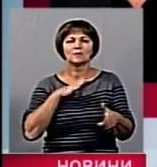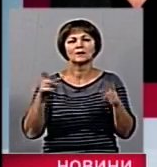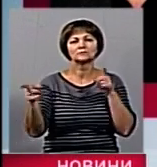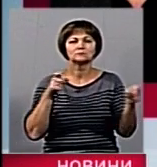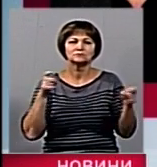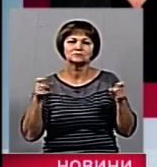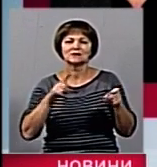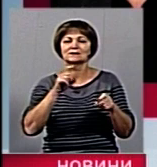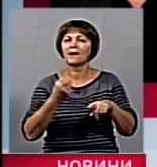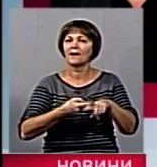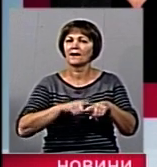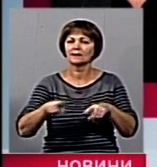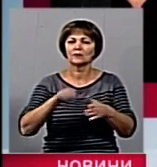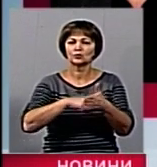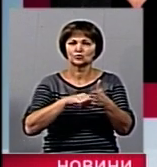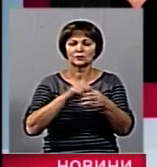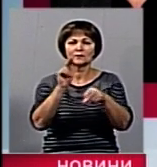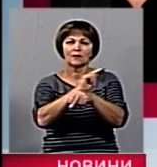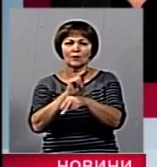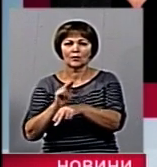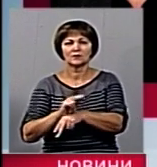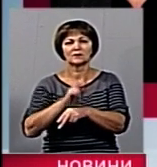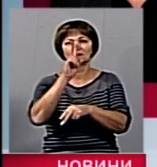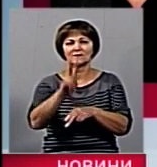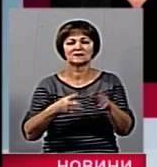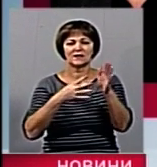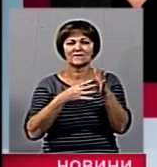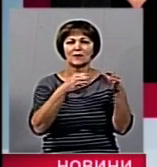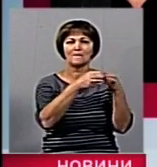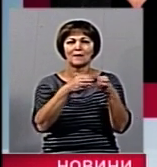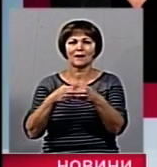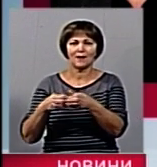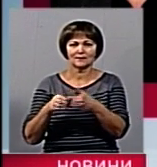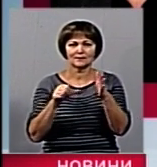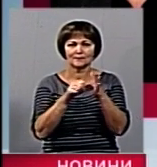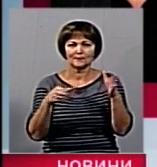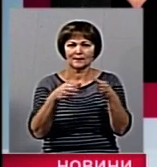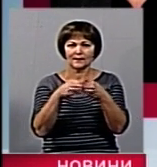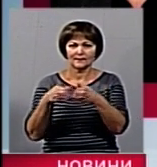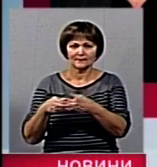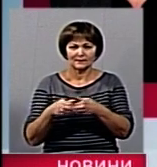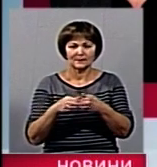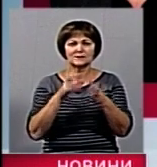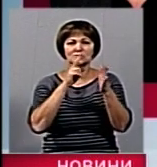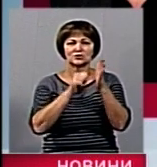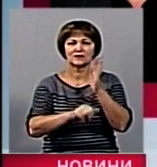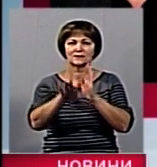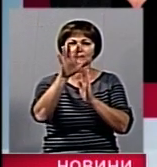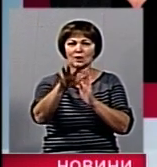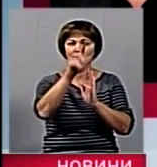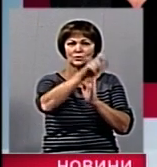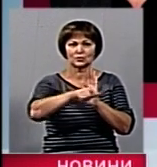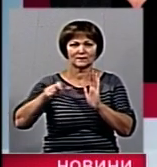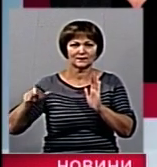Задіяно в 29 бригад, 75 чоловік,